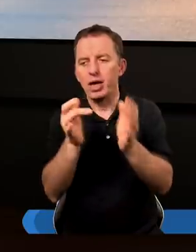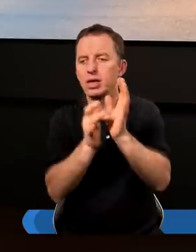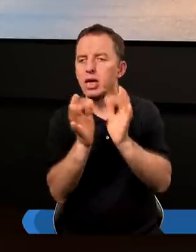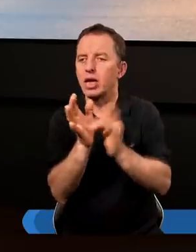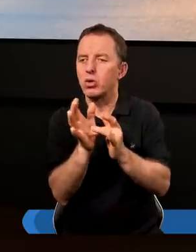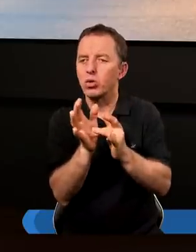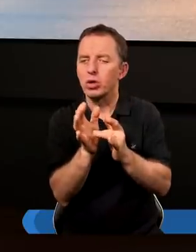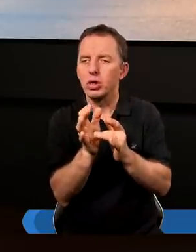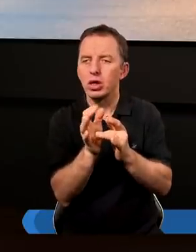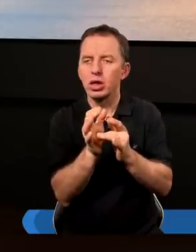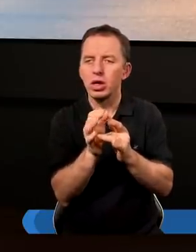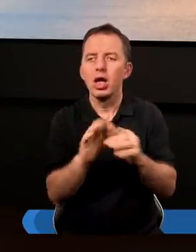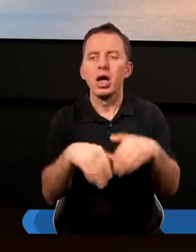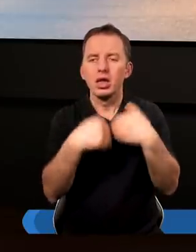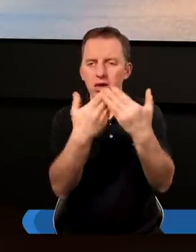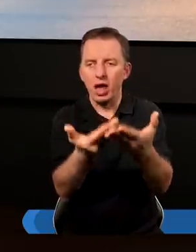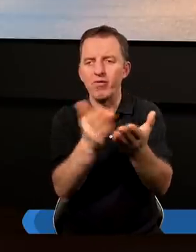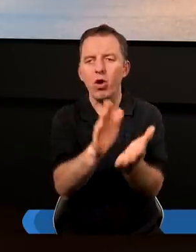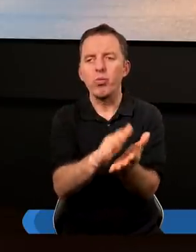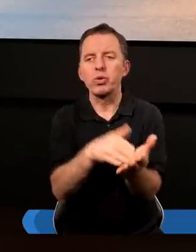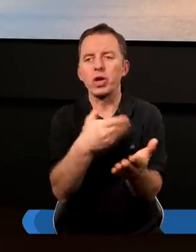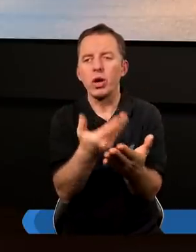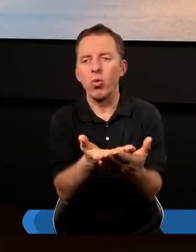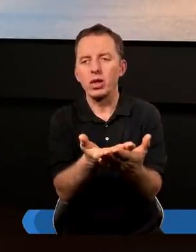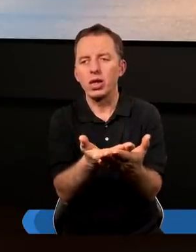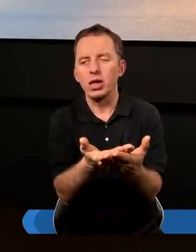dawał przykład